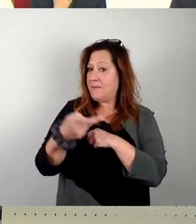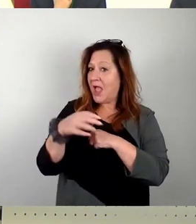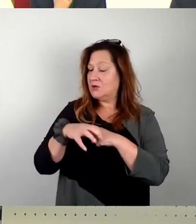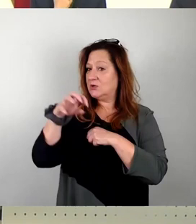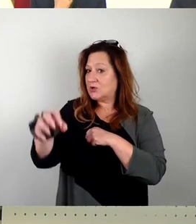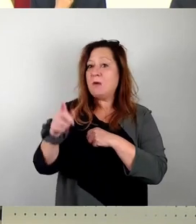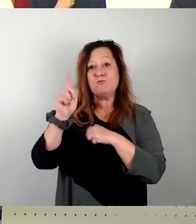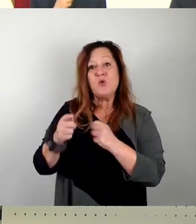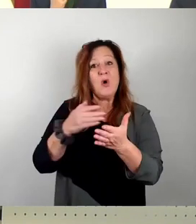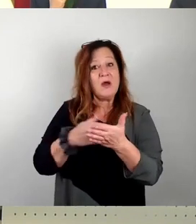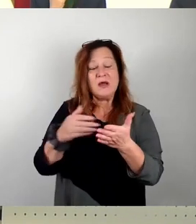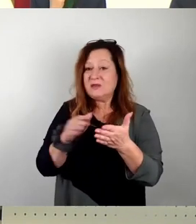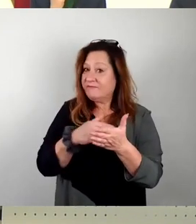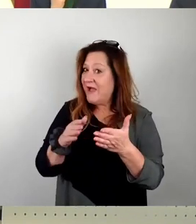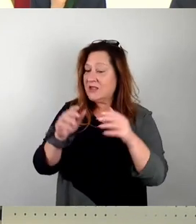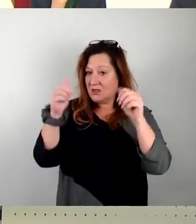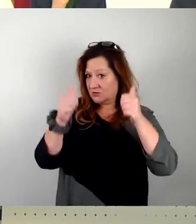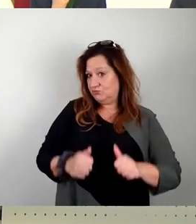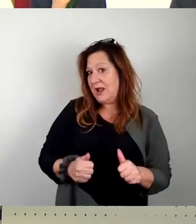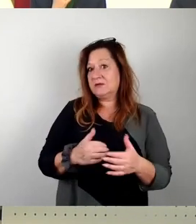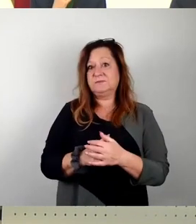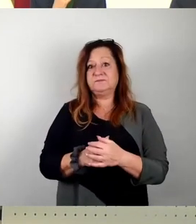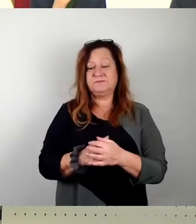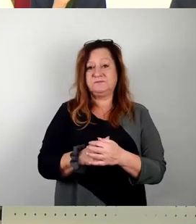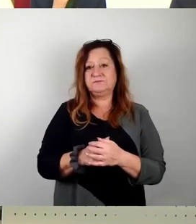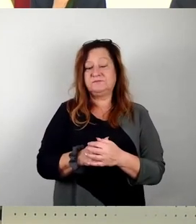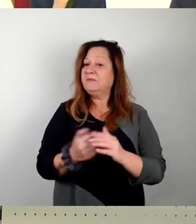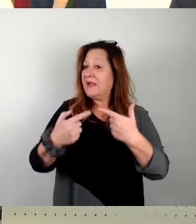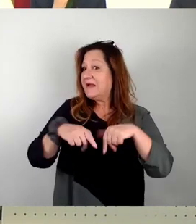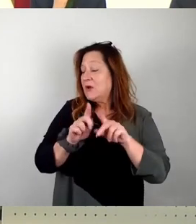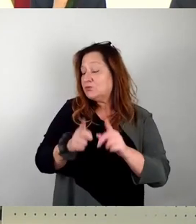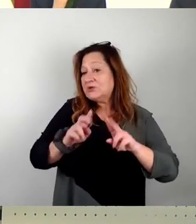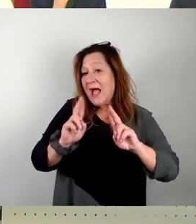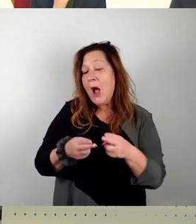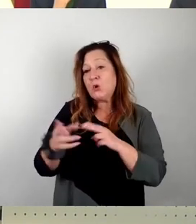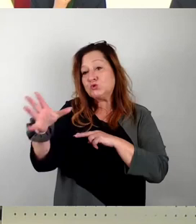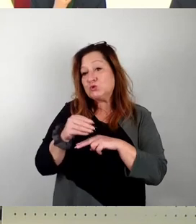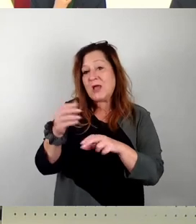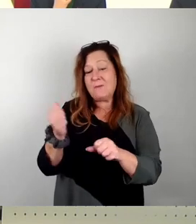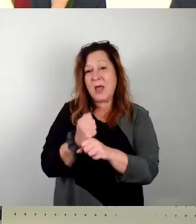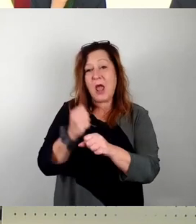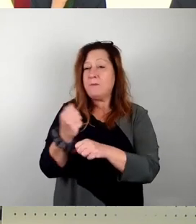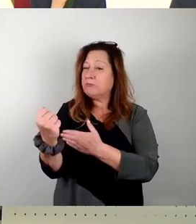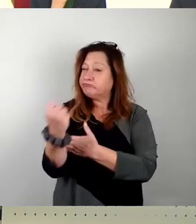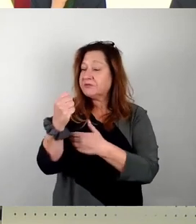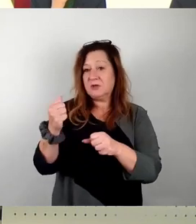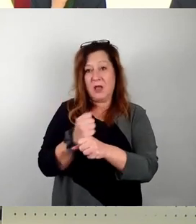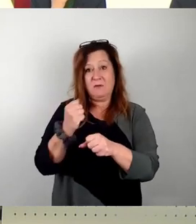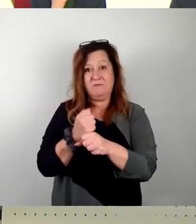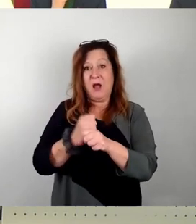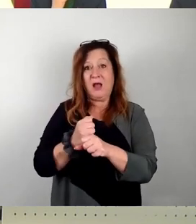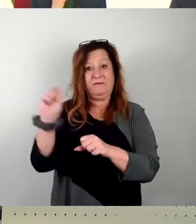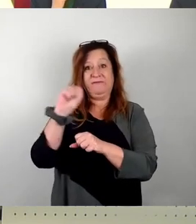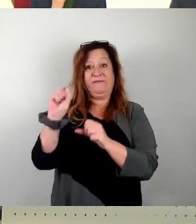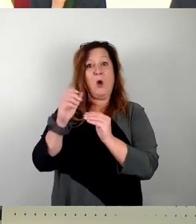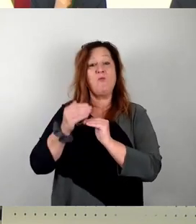fortgeführt werden. Und wir müssen die Zusammenarbeit stärken, die es uns später mal ermöglichen